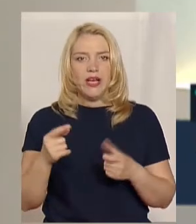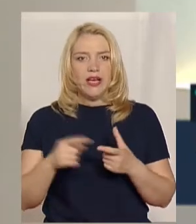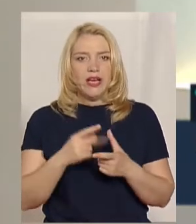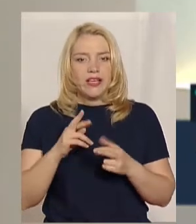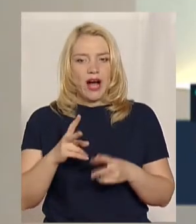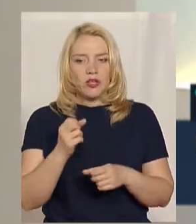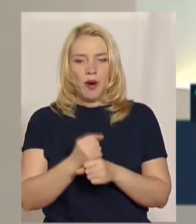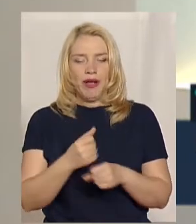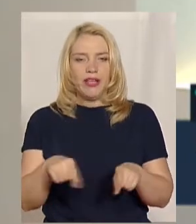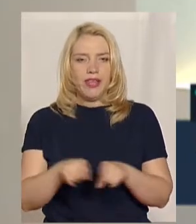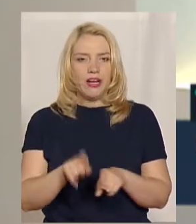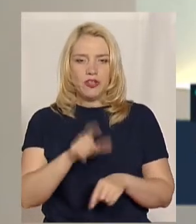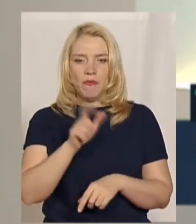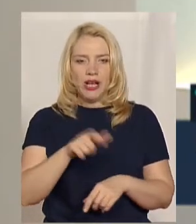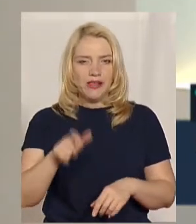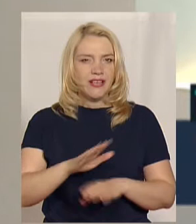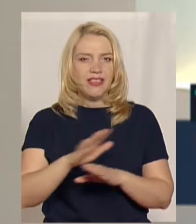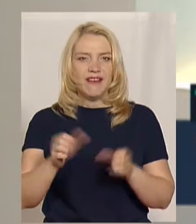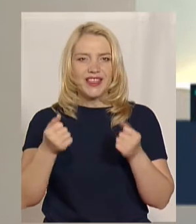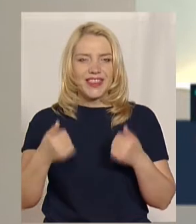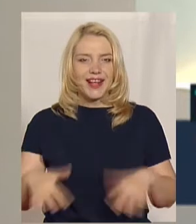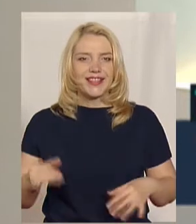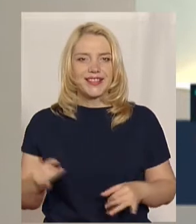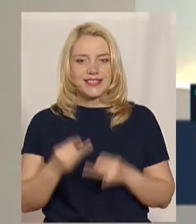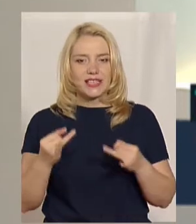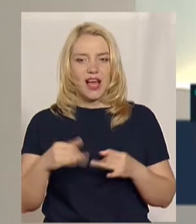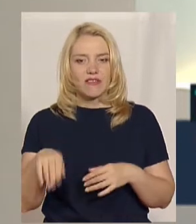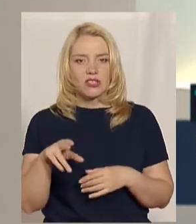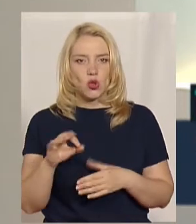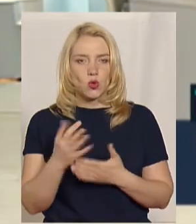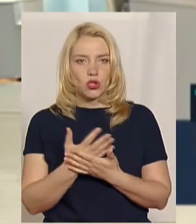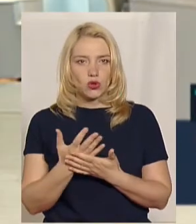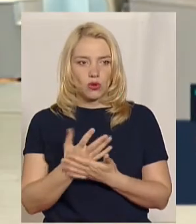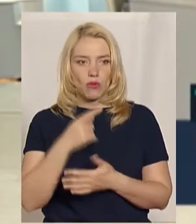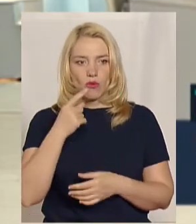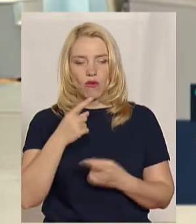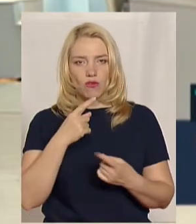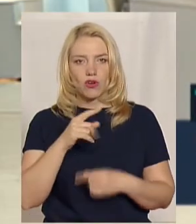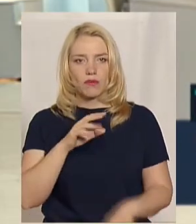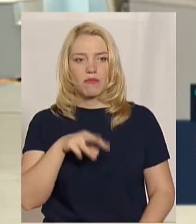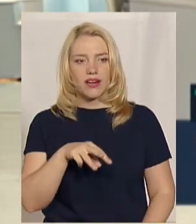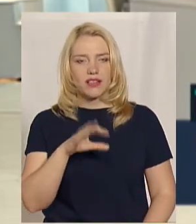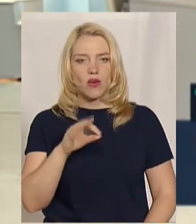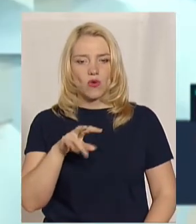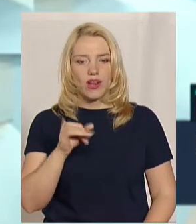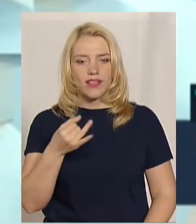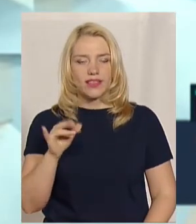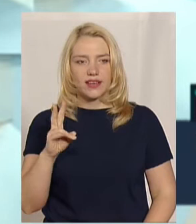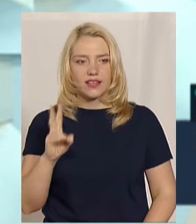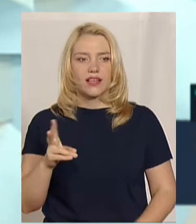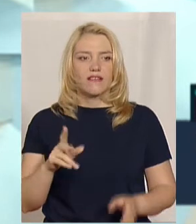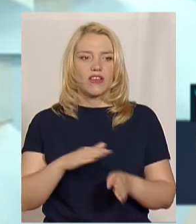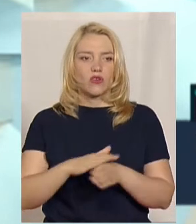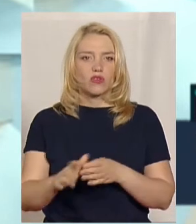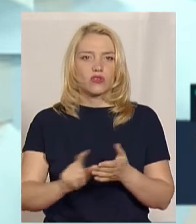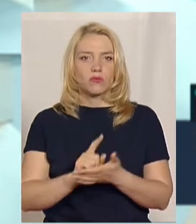так, аби глядачі не втратили цікавість до кіно? Поговоримо з Мариною Олійник, виконувачкою обов'язків